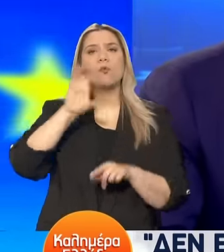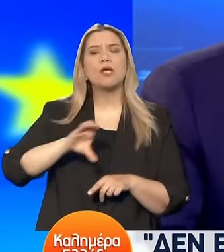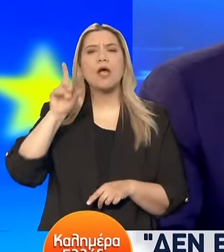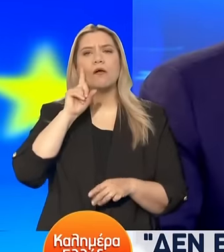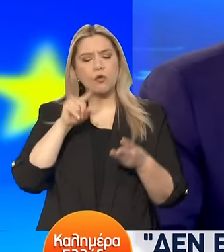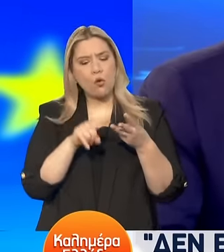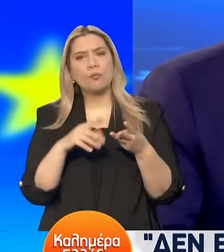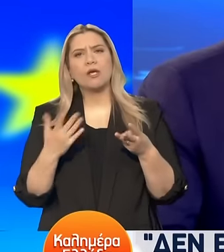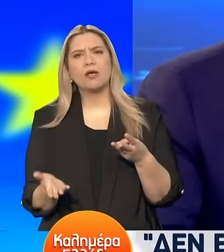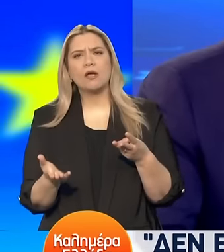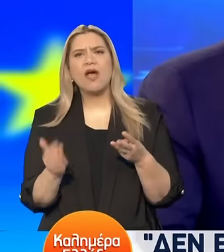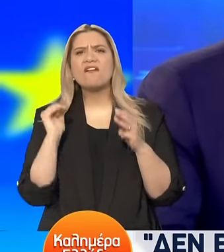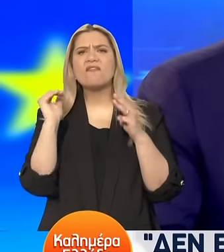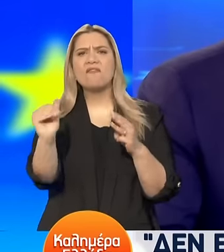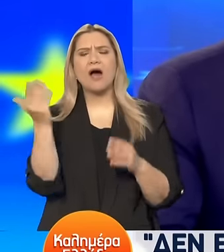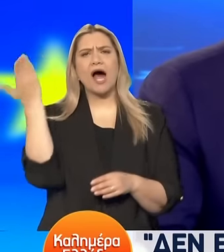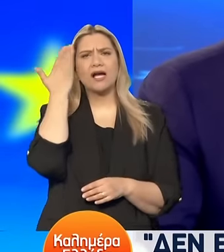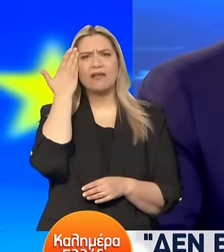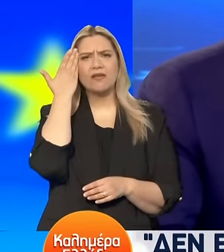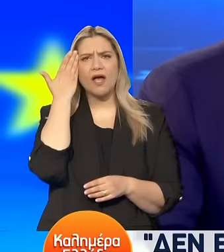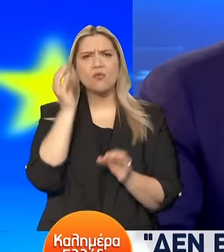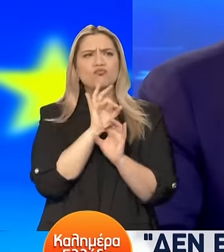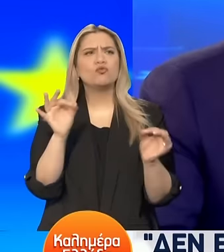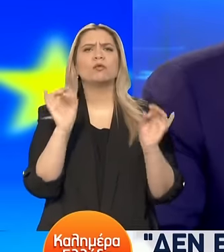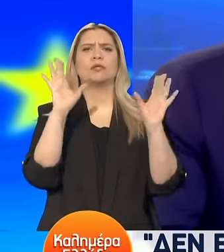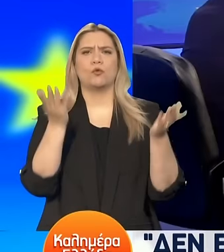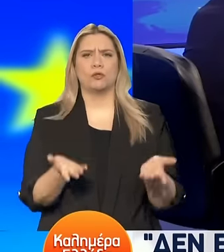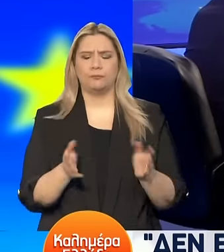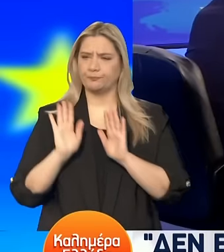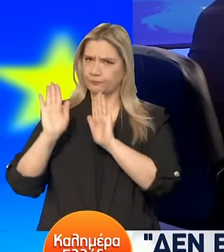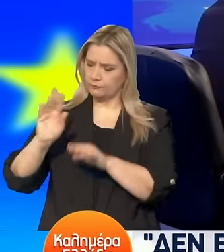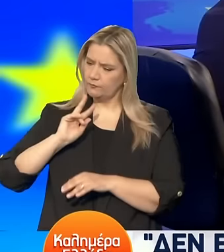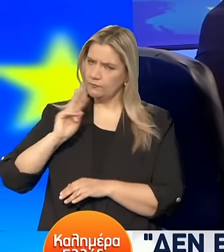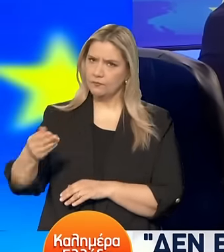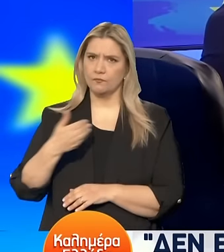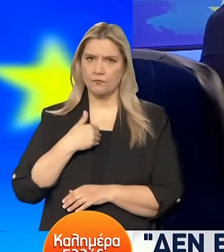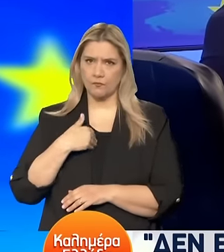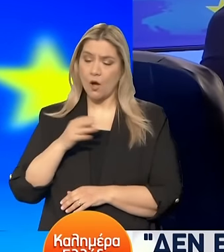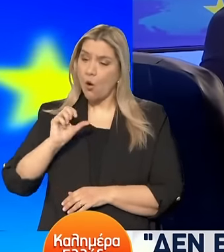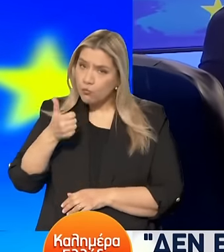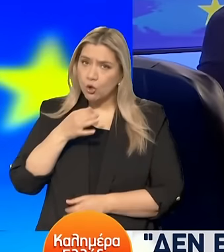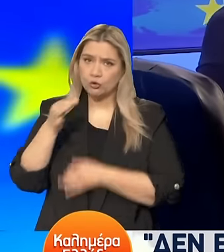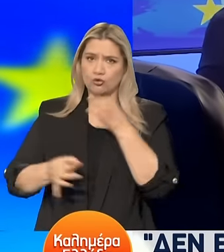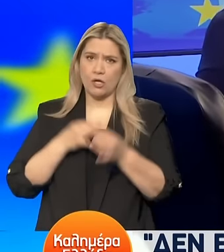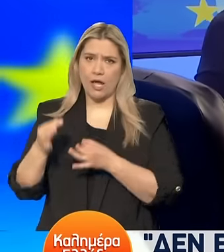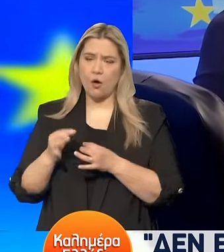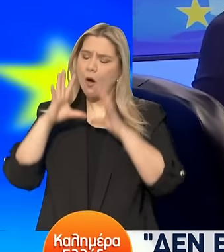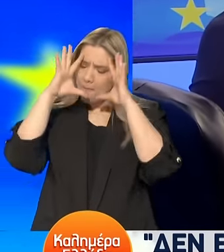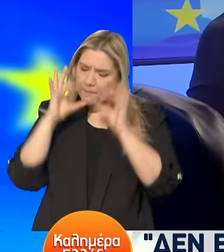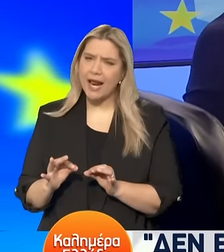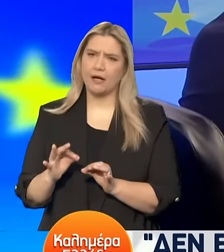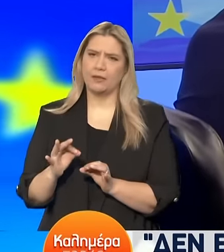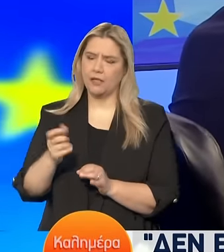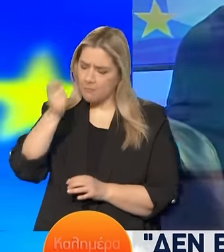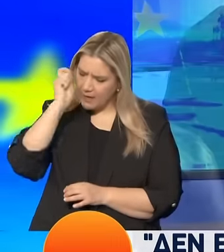να βελτιώνεται η κατάσταση. Να τα πάρουμε με τη σειρά. Πρώτος λέω ότι η ακρίβεια είναι ο ελέφαντας στο δωμάτιο. Είναι το μεγαλύτερο πρόβλημα που